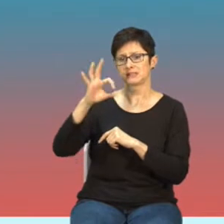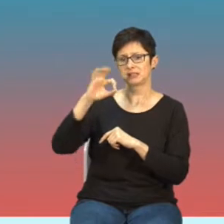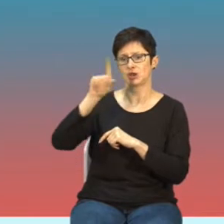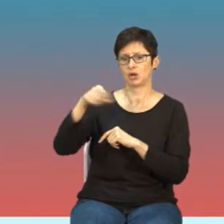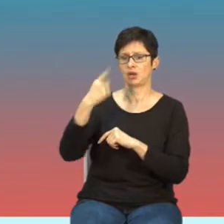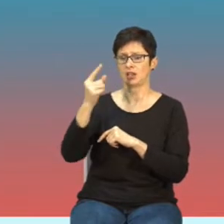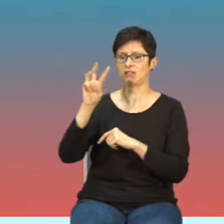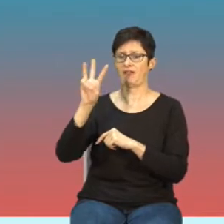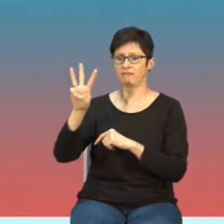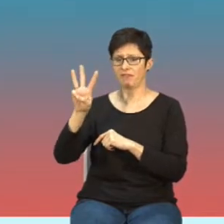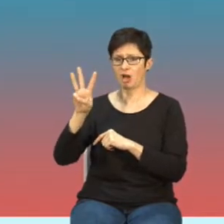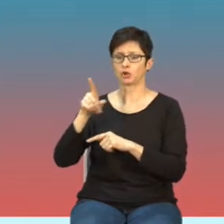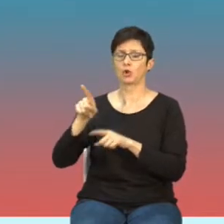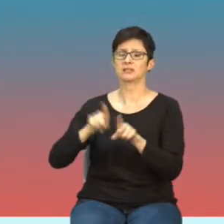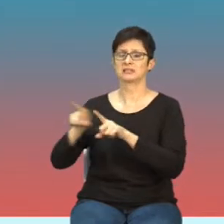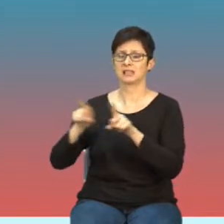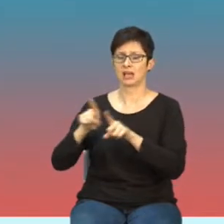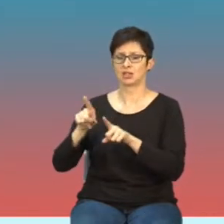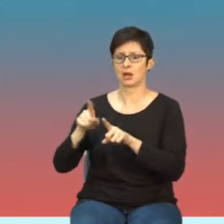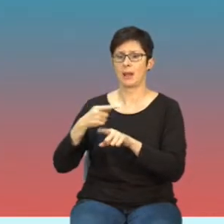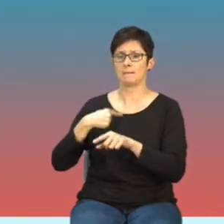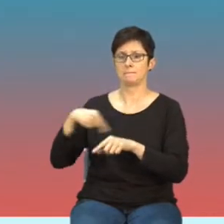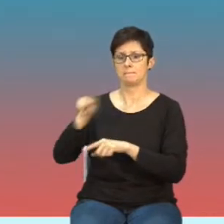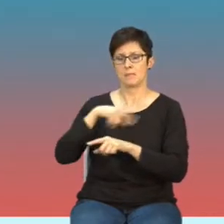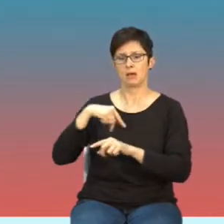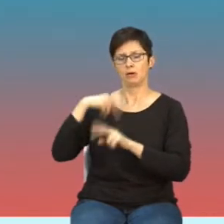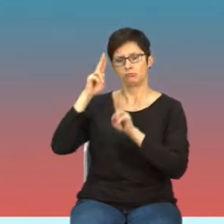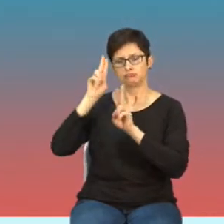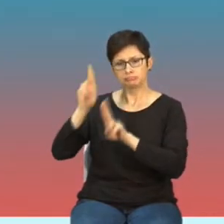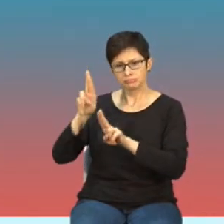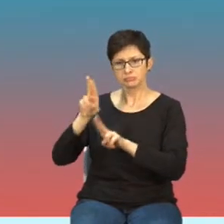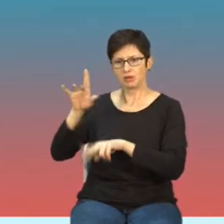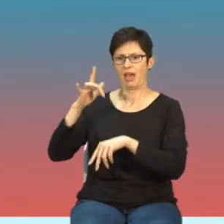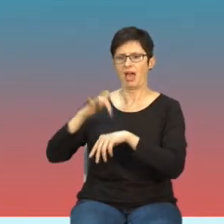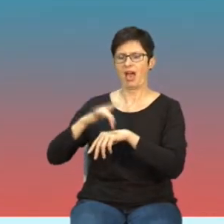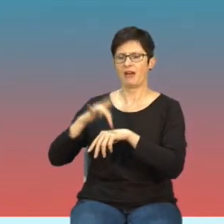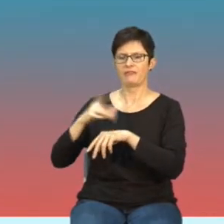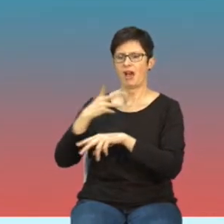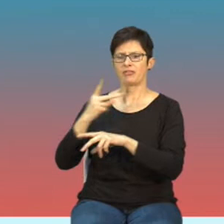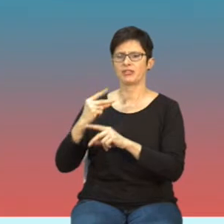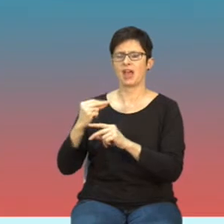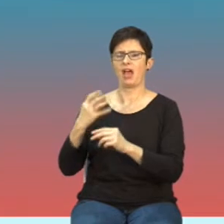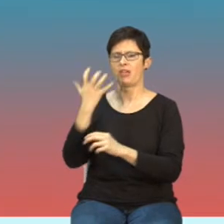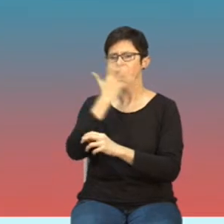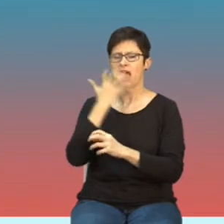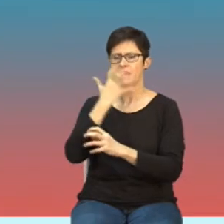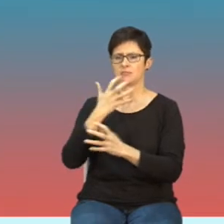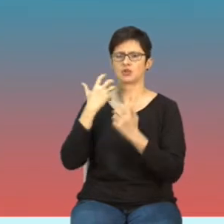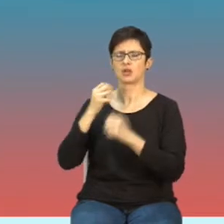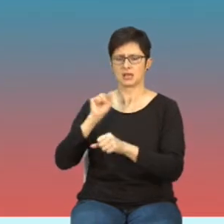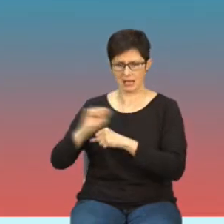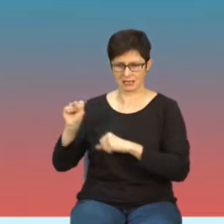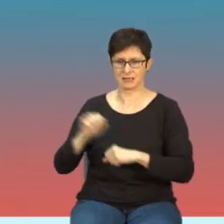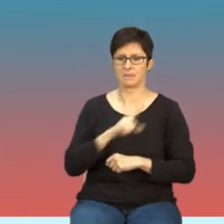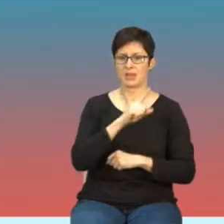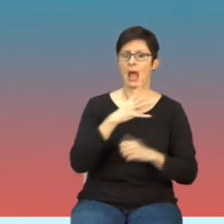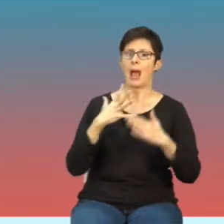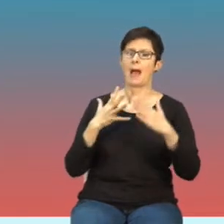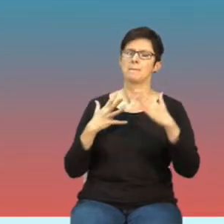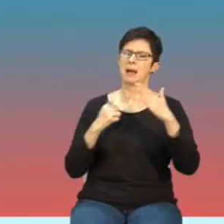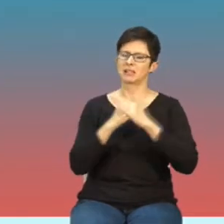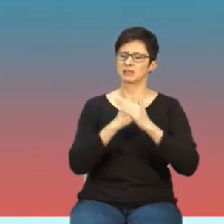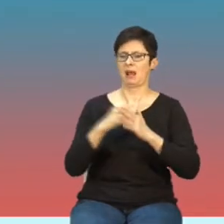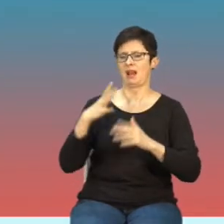Wt znaczyło, że my rzeczywiście uznajemy, że efekty nietermiczne występują, natomiast maksymalna wartość